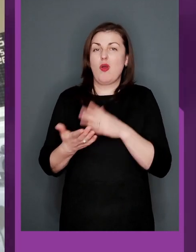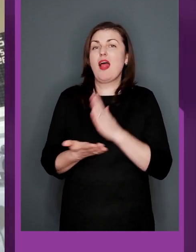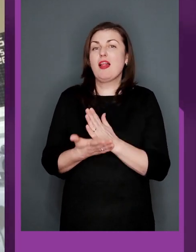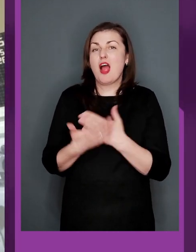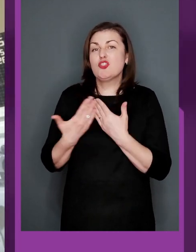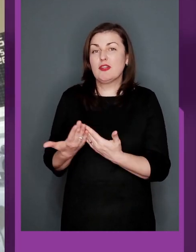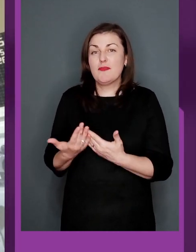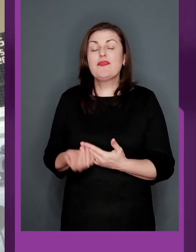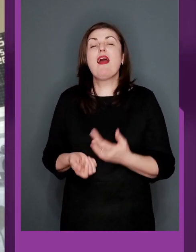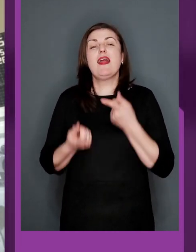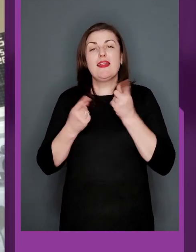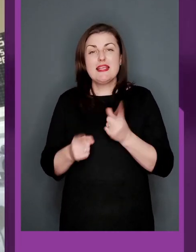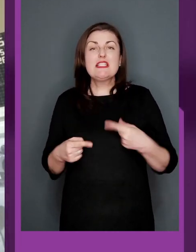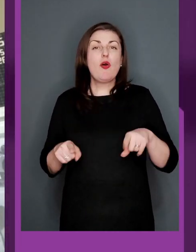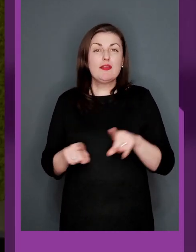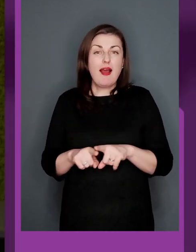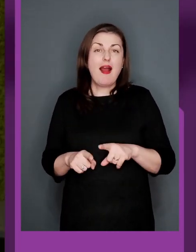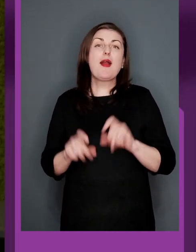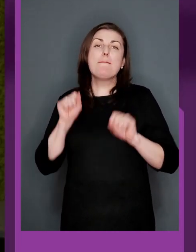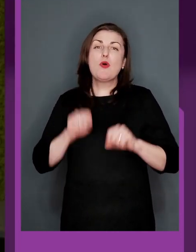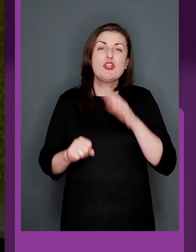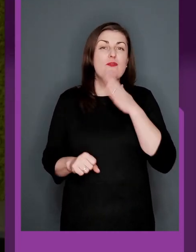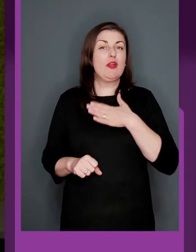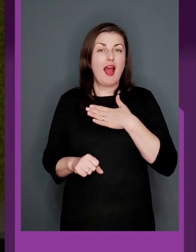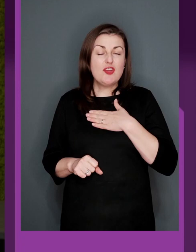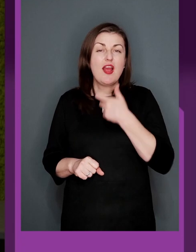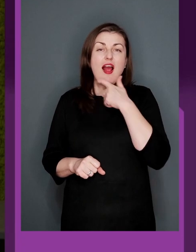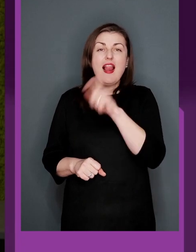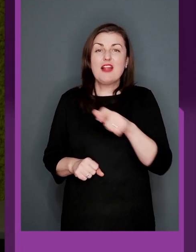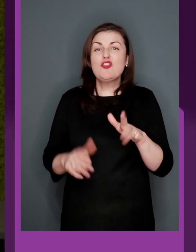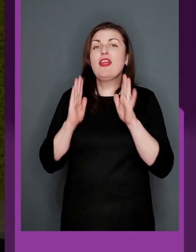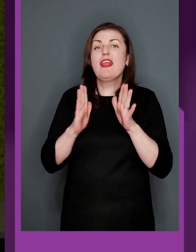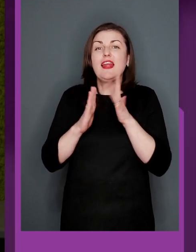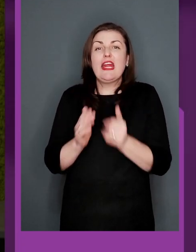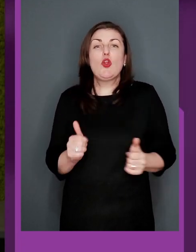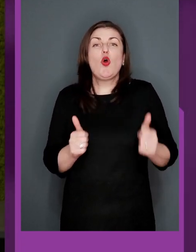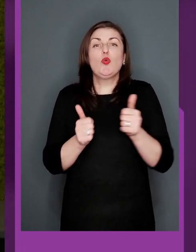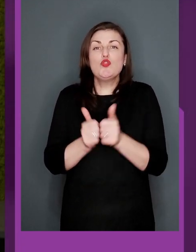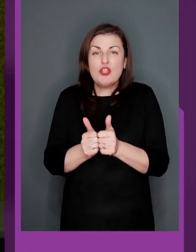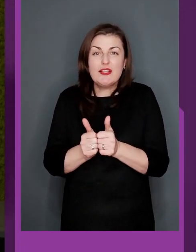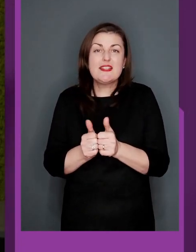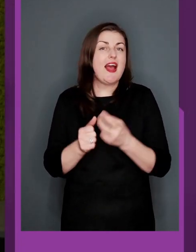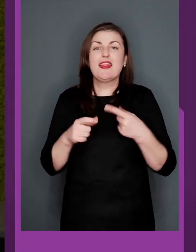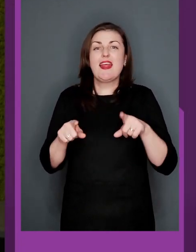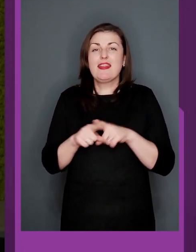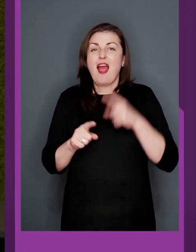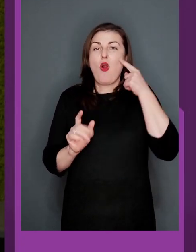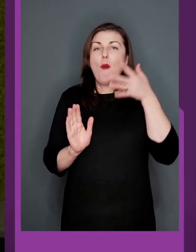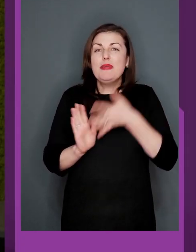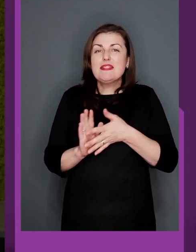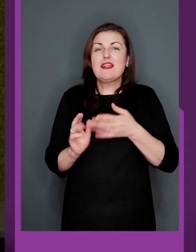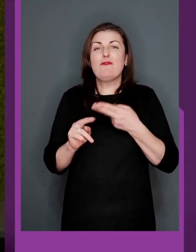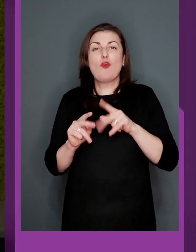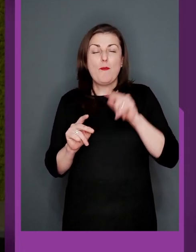Ну, дійсно, так. Можливо, наші глядачі, які тільки долучилися, не так обізнані